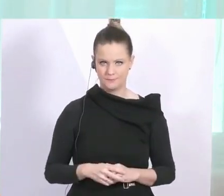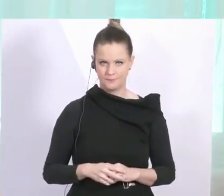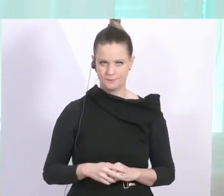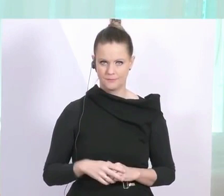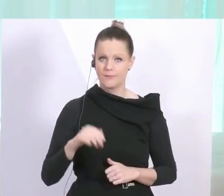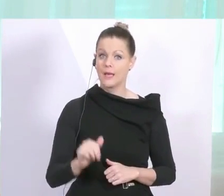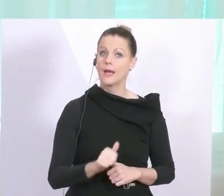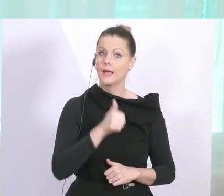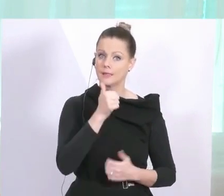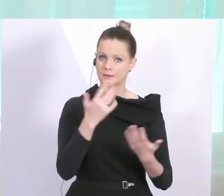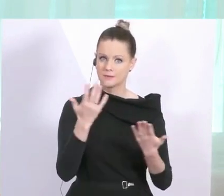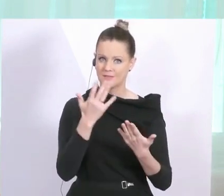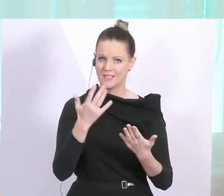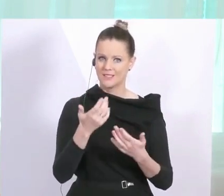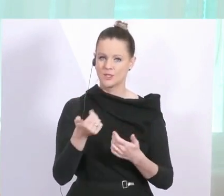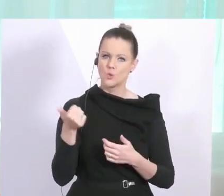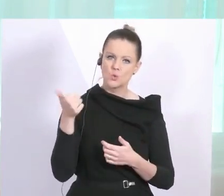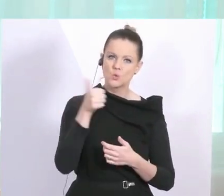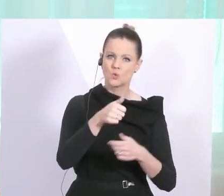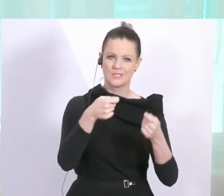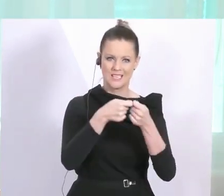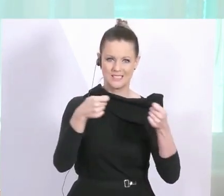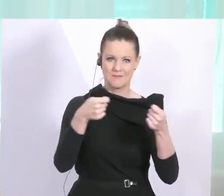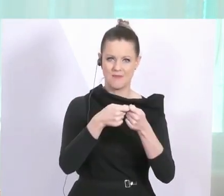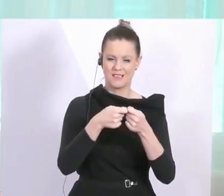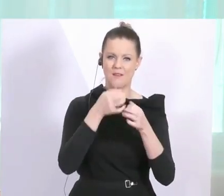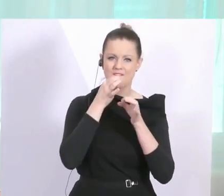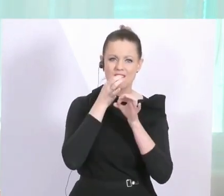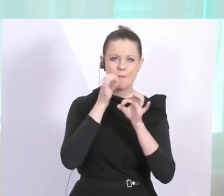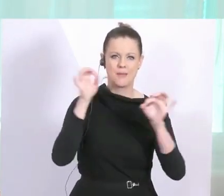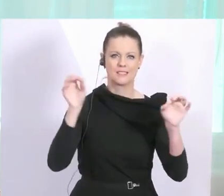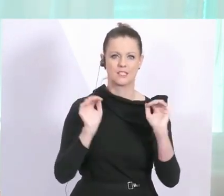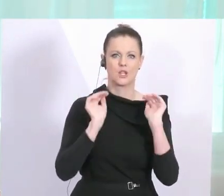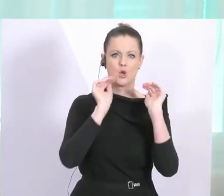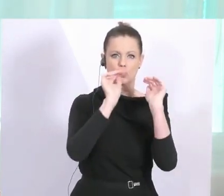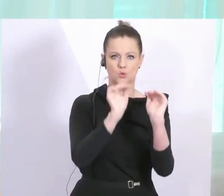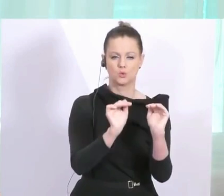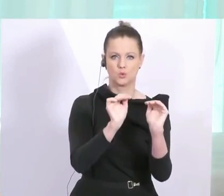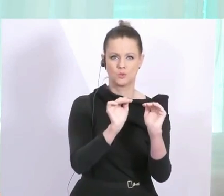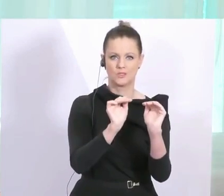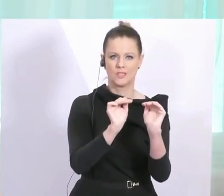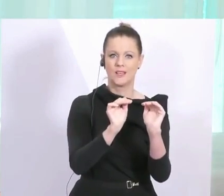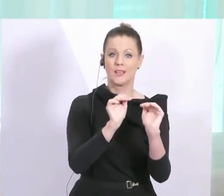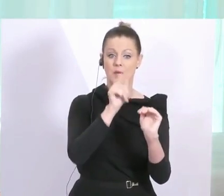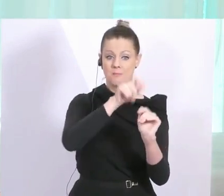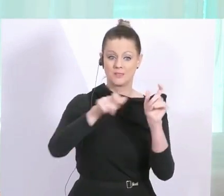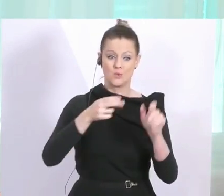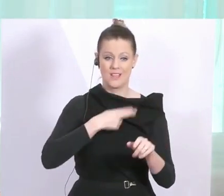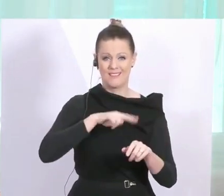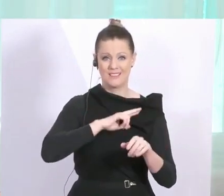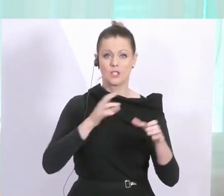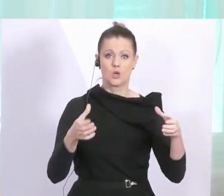erstens, wir wollen Zusatzmaßnahmen für einen verbesserten Schutz der besonders Schutzbedürftigen in dieser